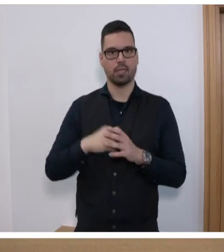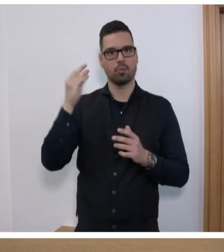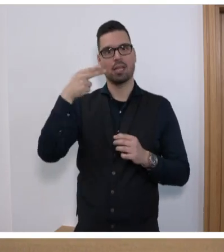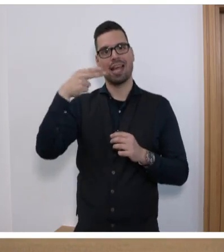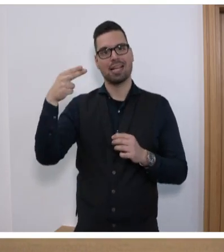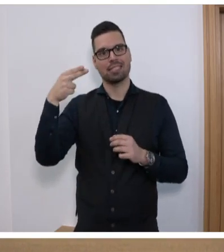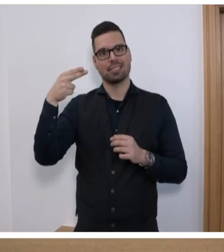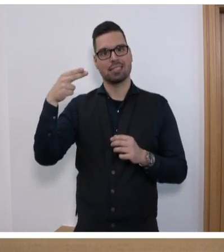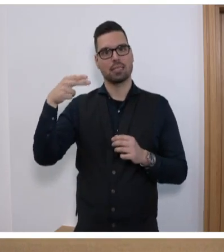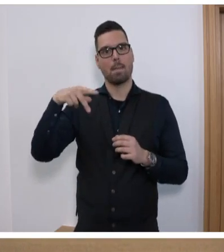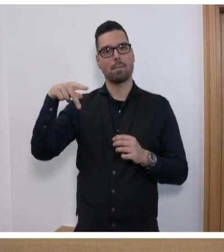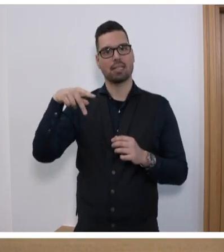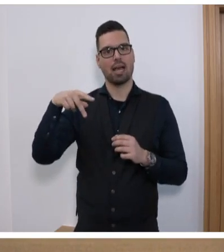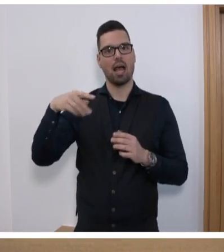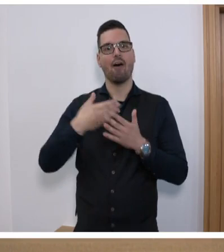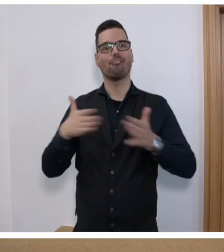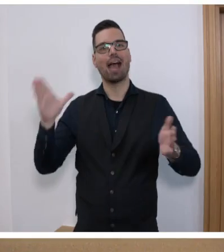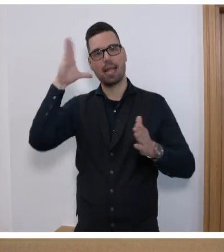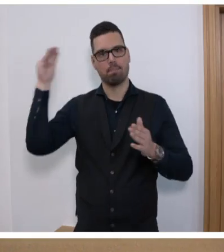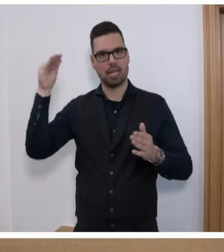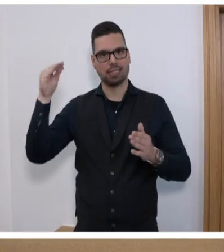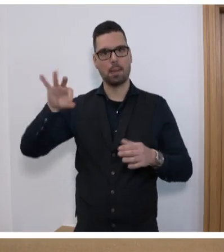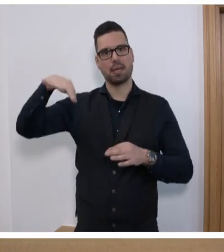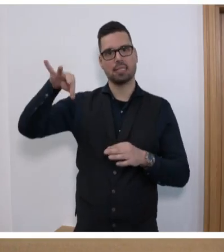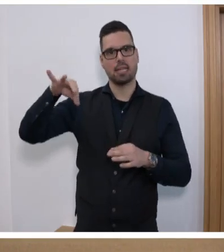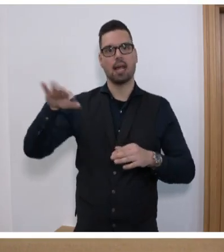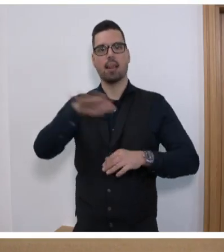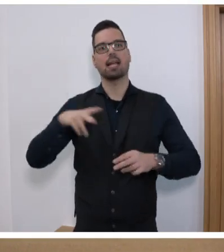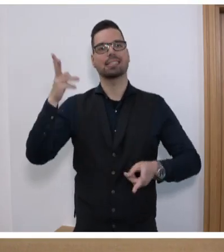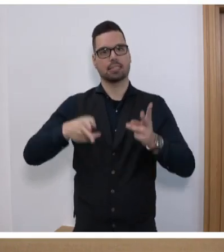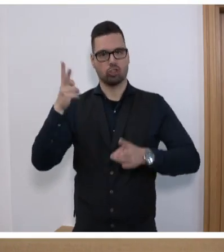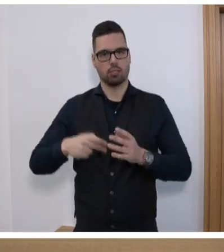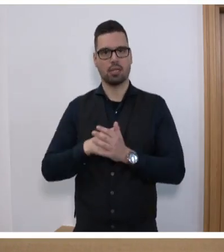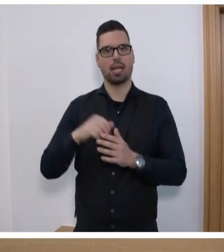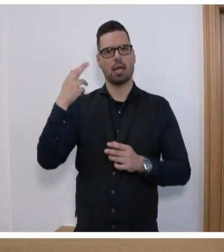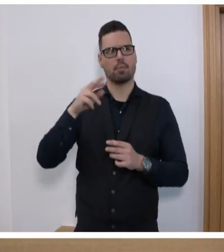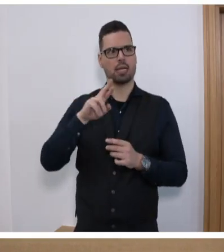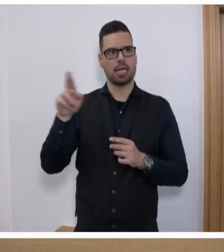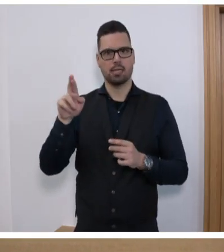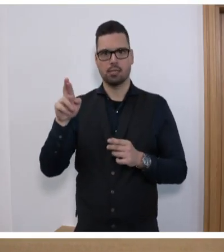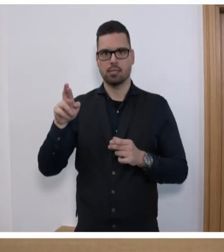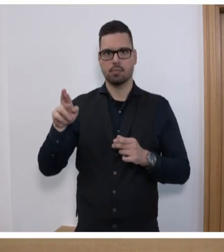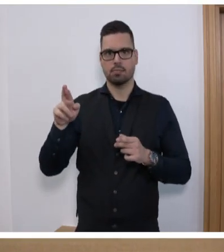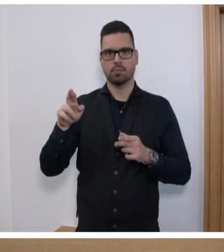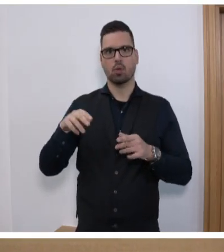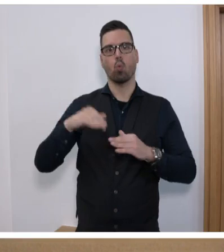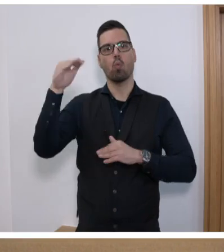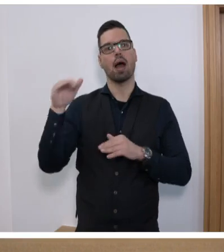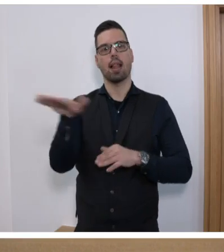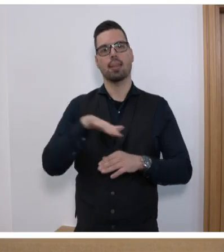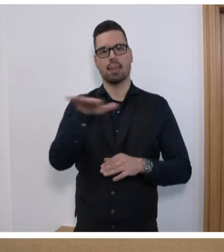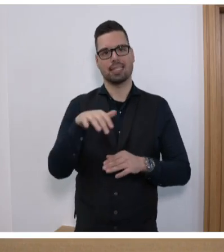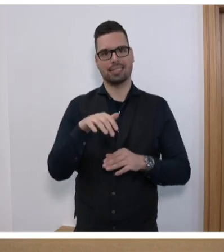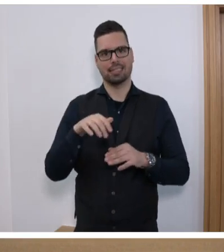-Peter Freimann, Präsident des Saarländischen Oberlandesgerichts, Dirk Biegel, Personalratsvorsitzender des Saarländischen Oberlandesgerichts